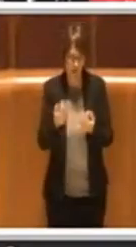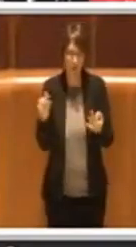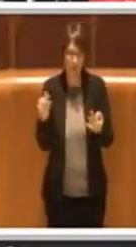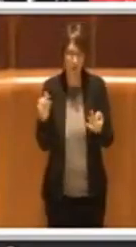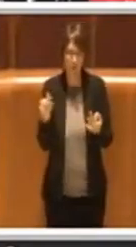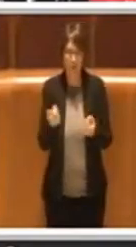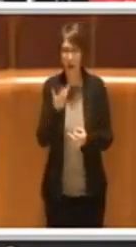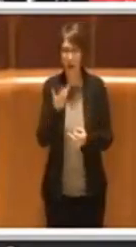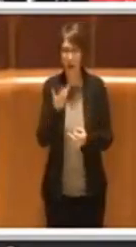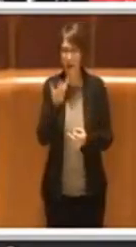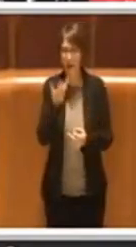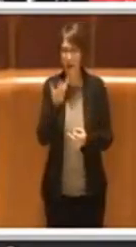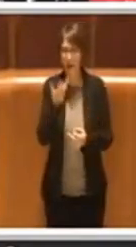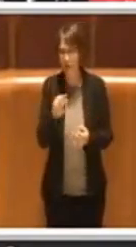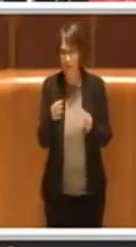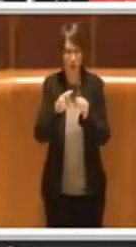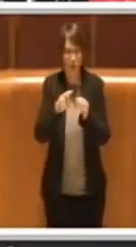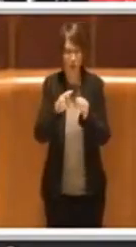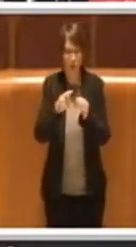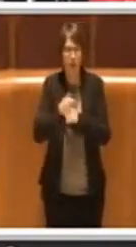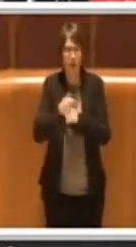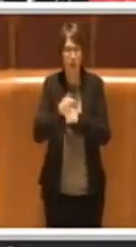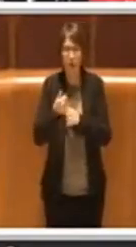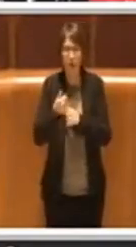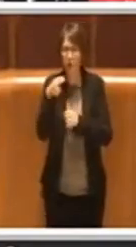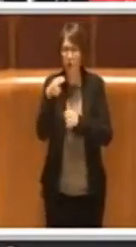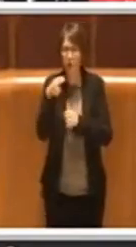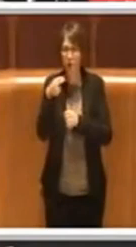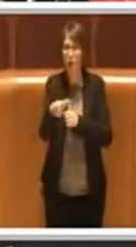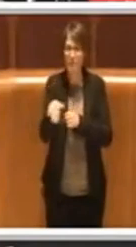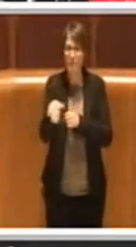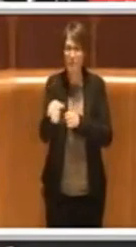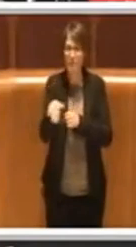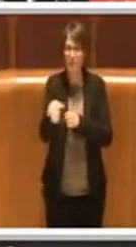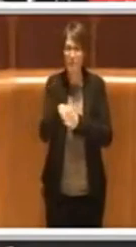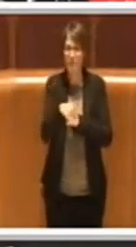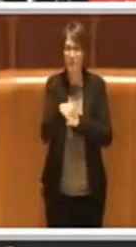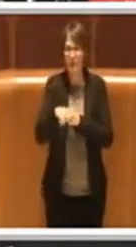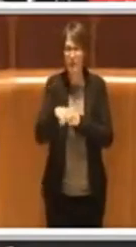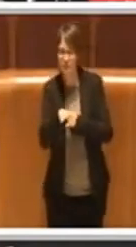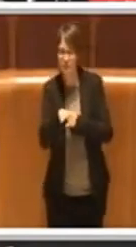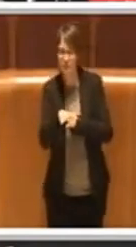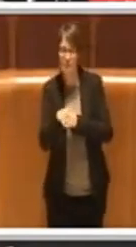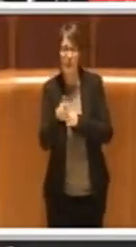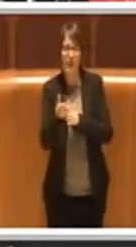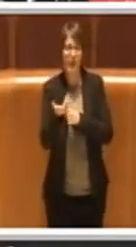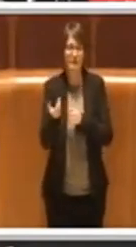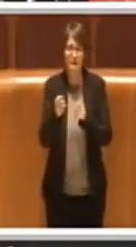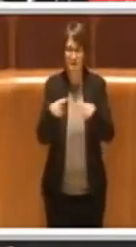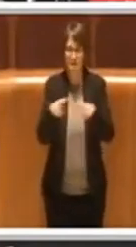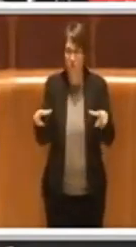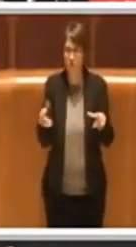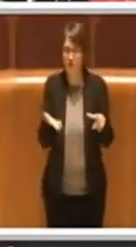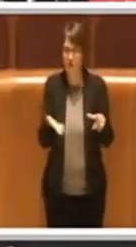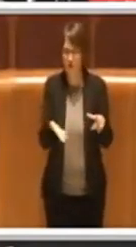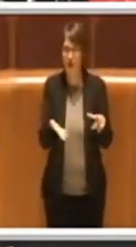una strada, una via, una piazza della città e che sicuramente visto